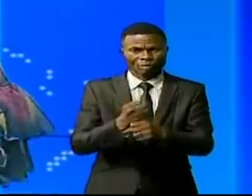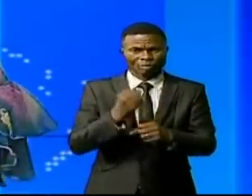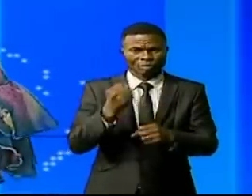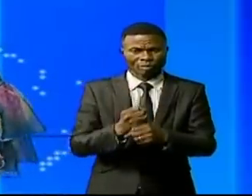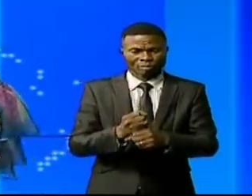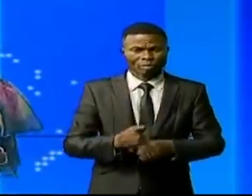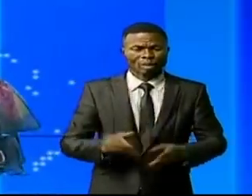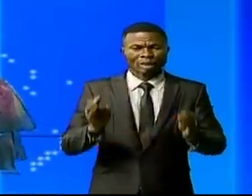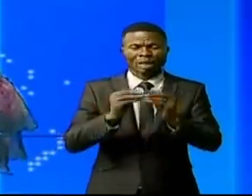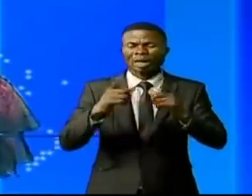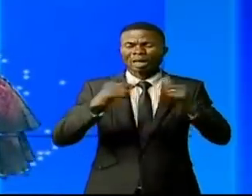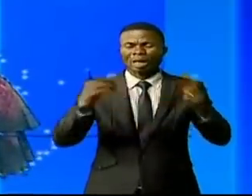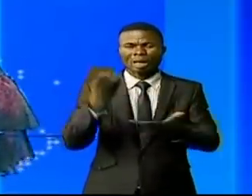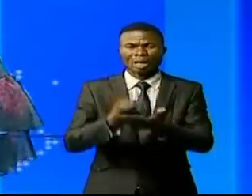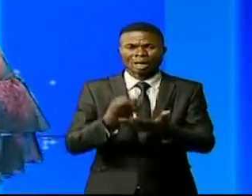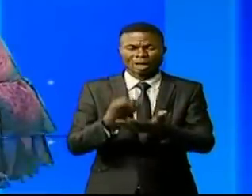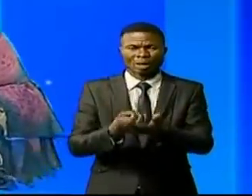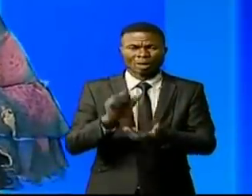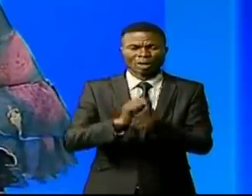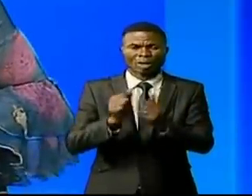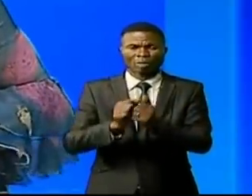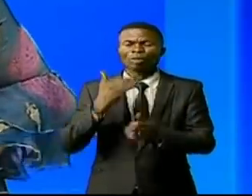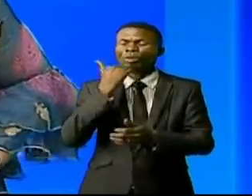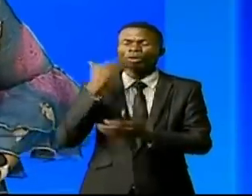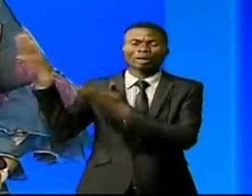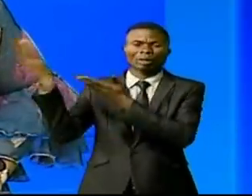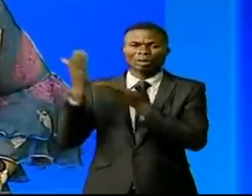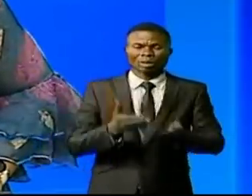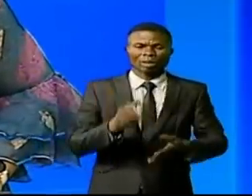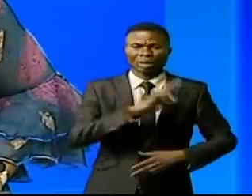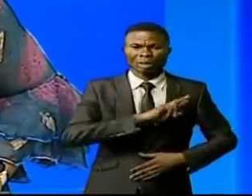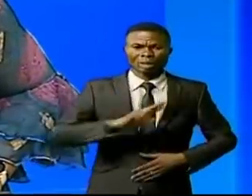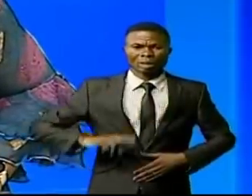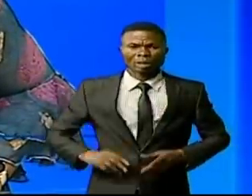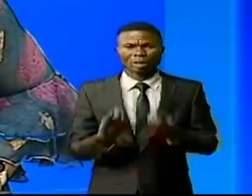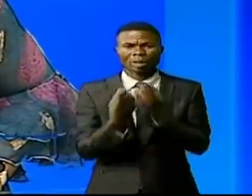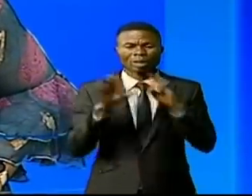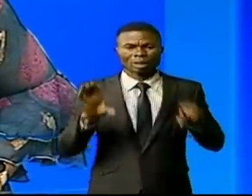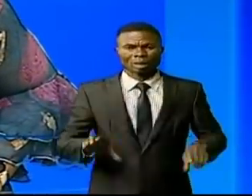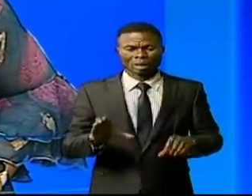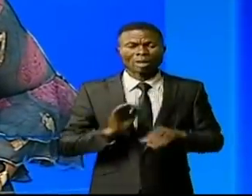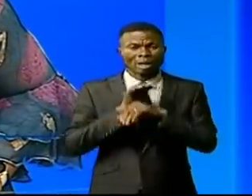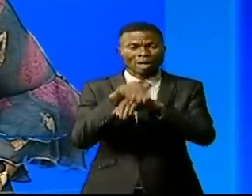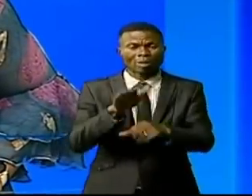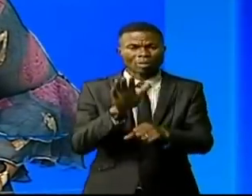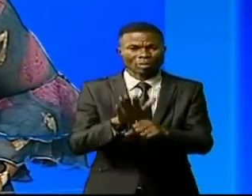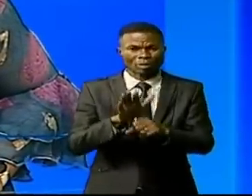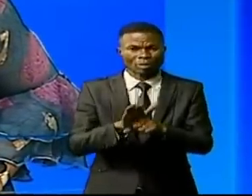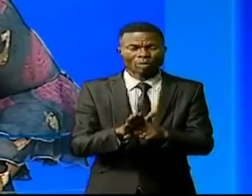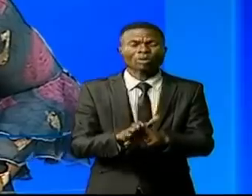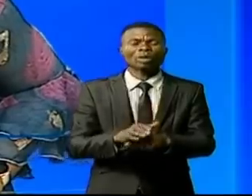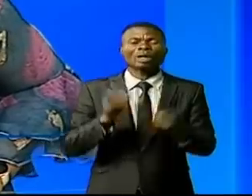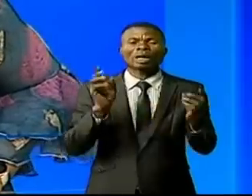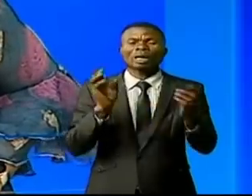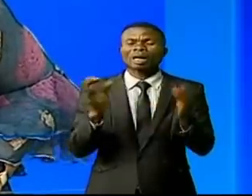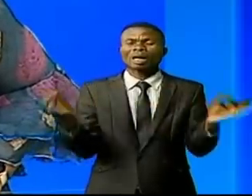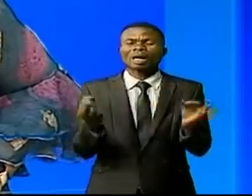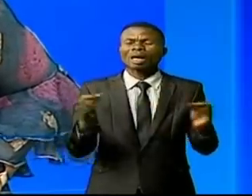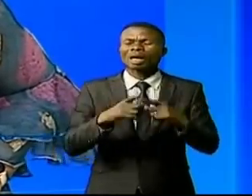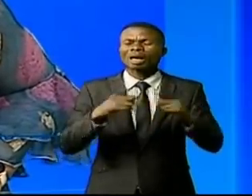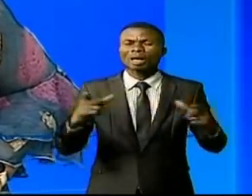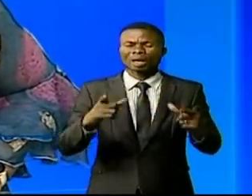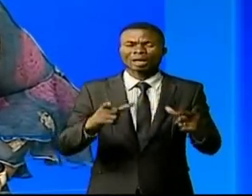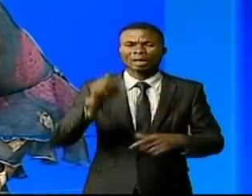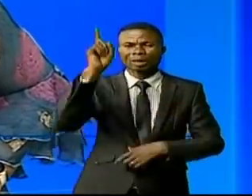Grande Réunion économique sur les investissements et la République démocratique du Congo a pris une part active à ce grand rendez-vous aux côtés de